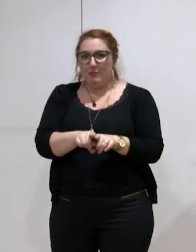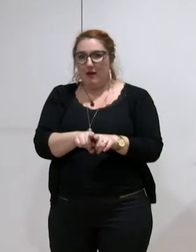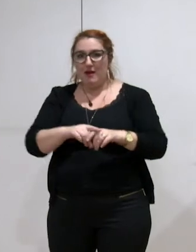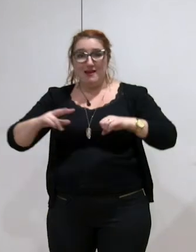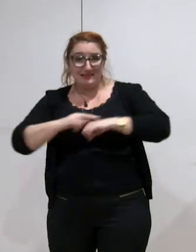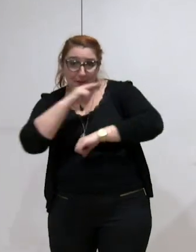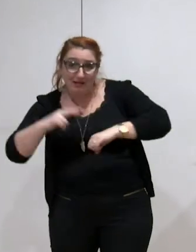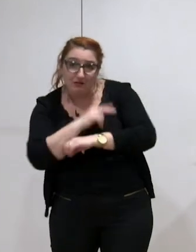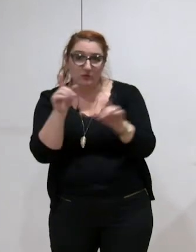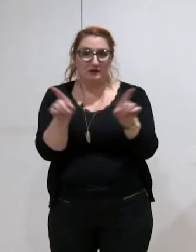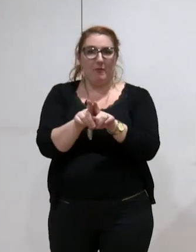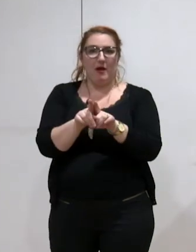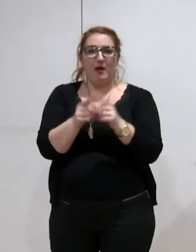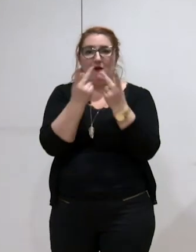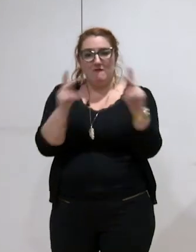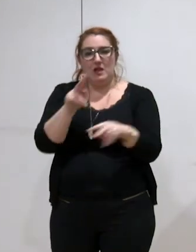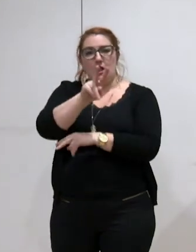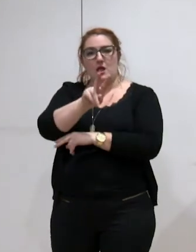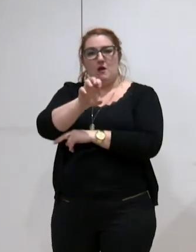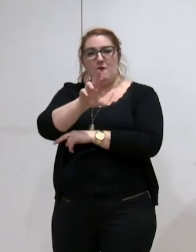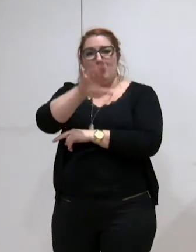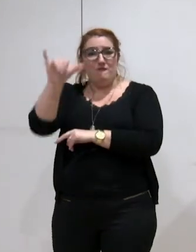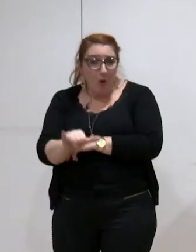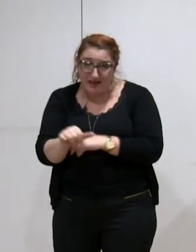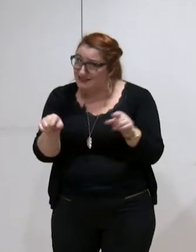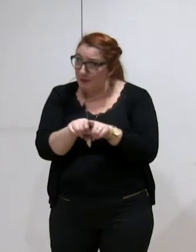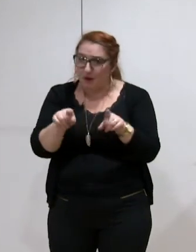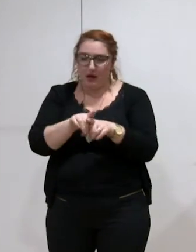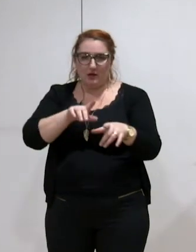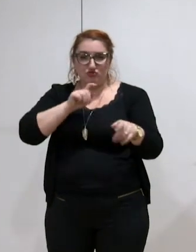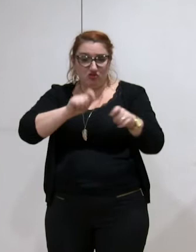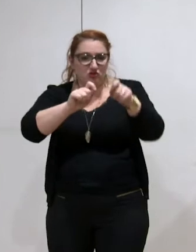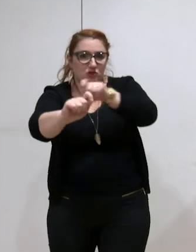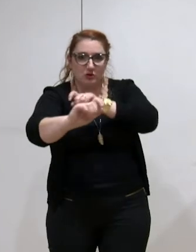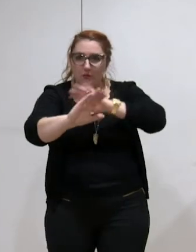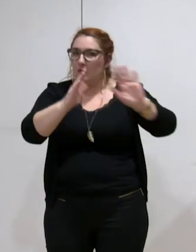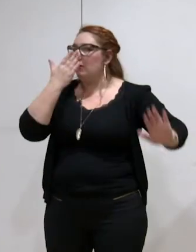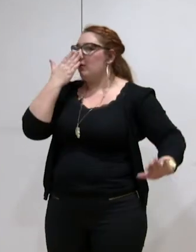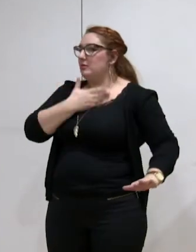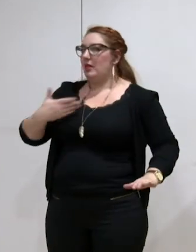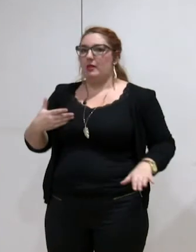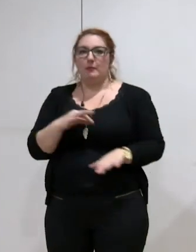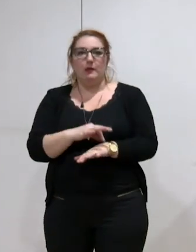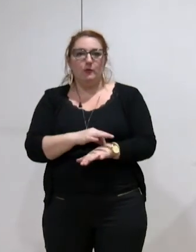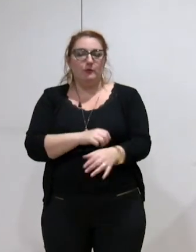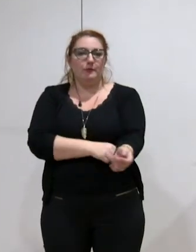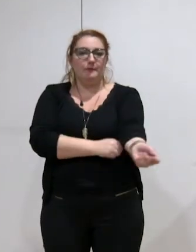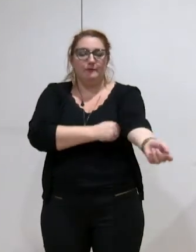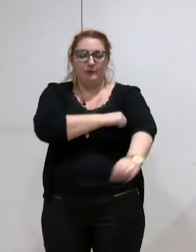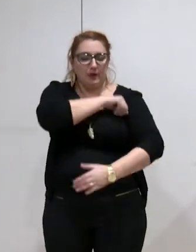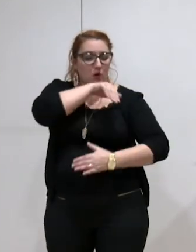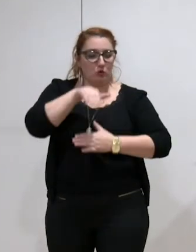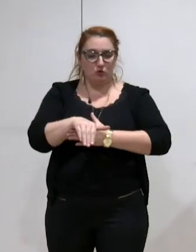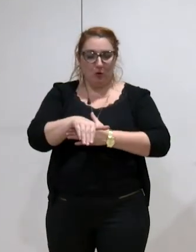pour Veray. Il y a eu des changements très importants qui sont survenus au tout dernier moment entre la soirée du